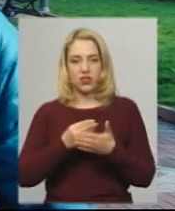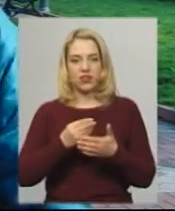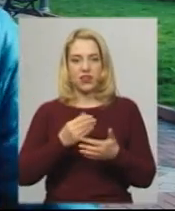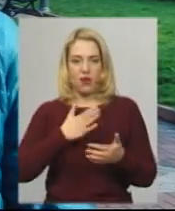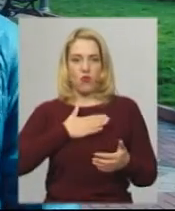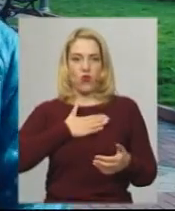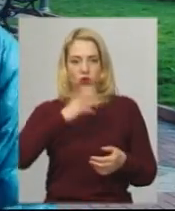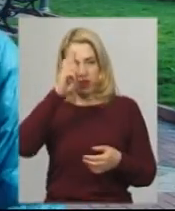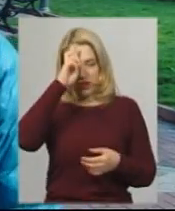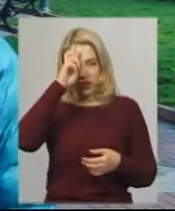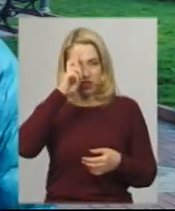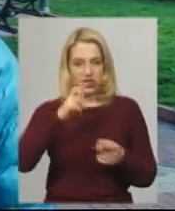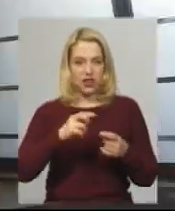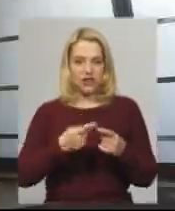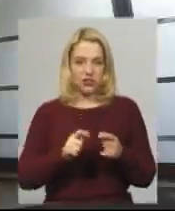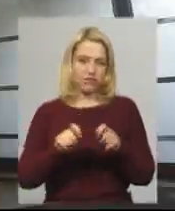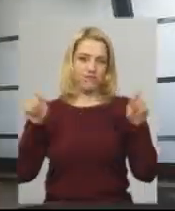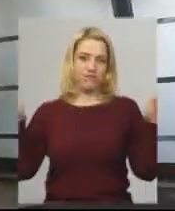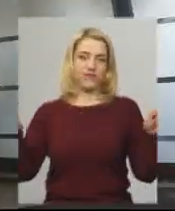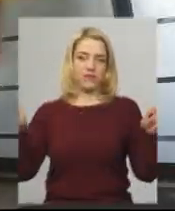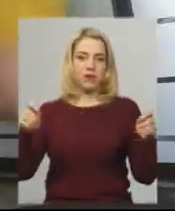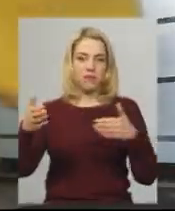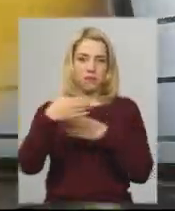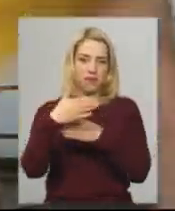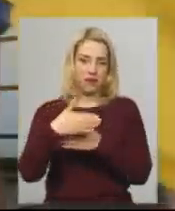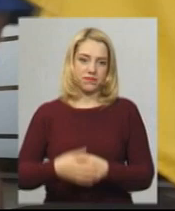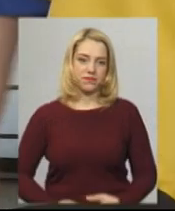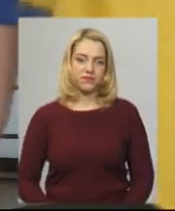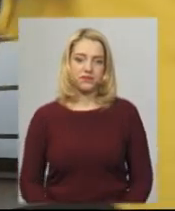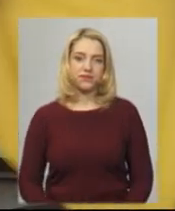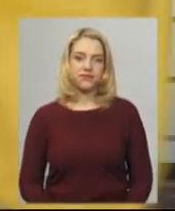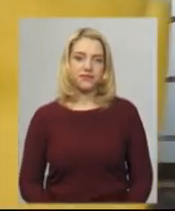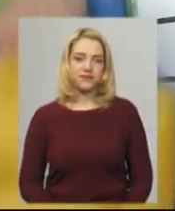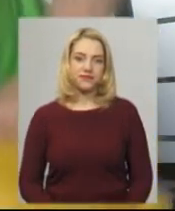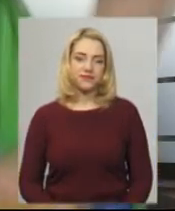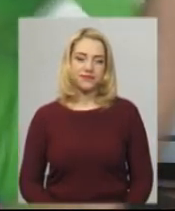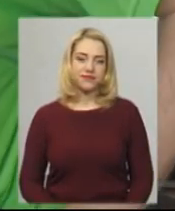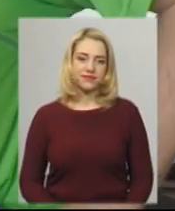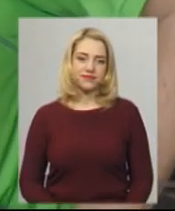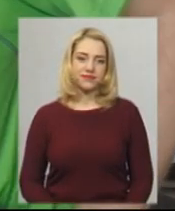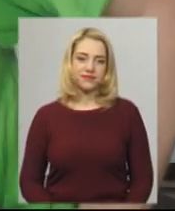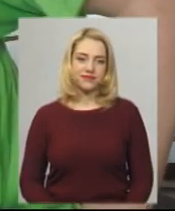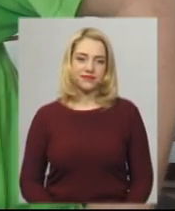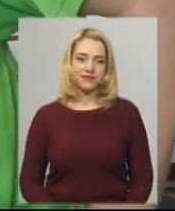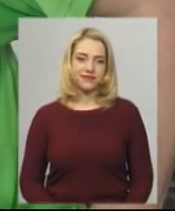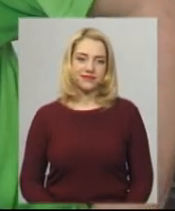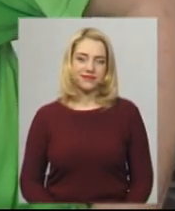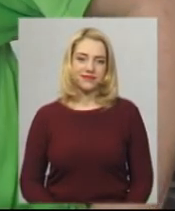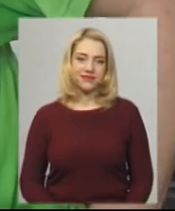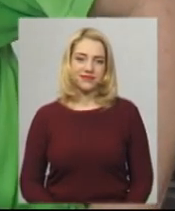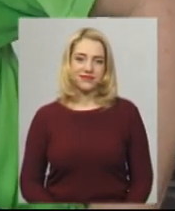моє особисто було здійснене. Наталія Пеляниця, Дем'ян Цегольник, Юрій Чорний. Новини на Суспільному. Хмельницький.